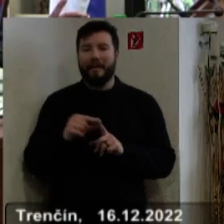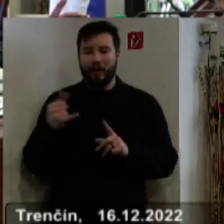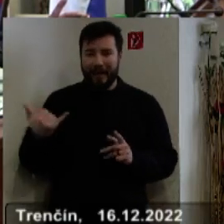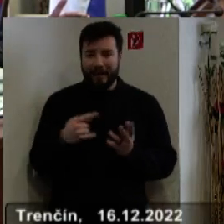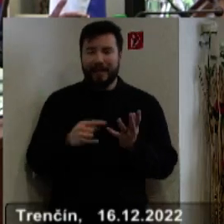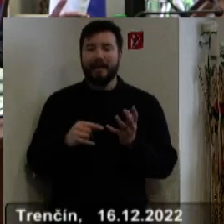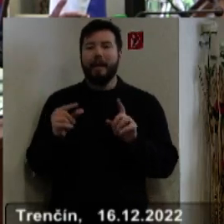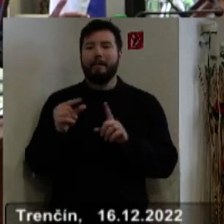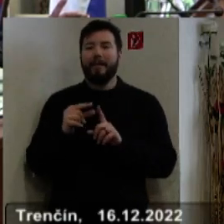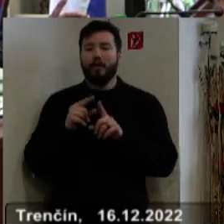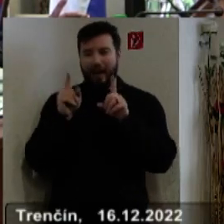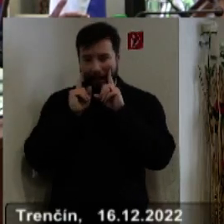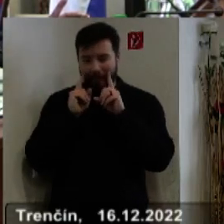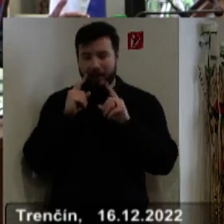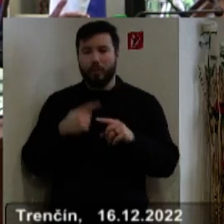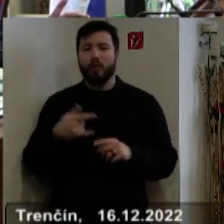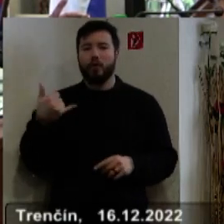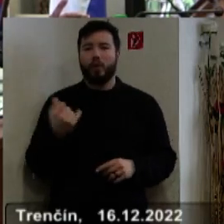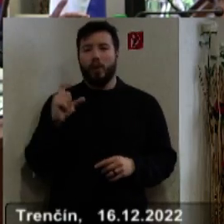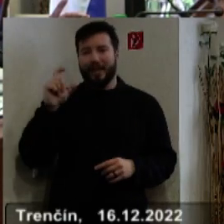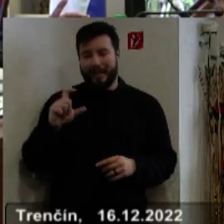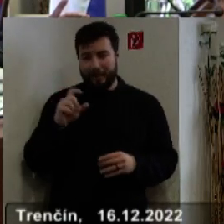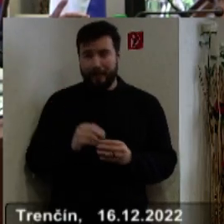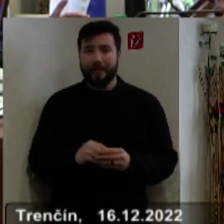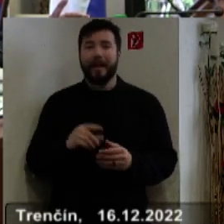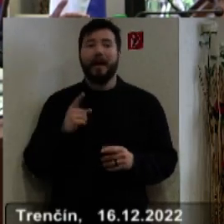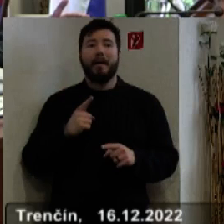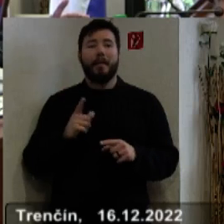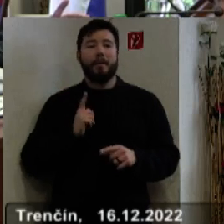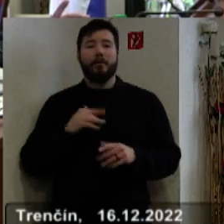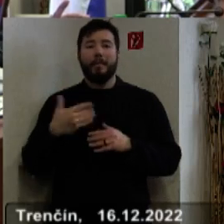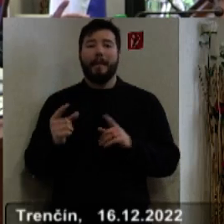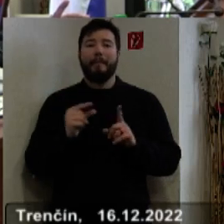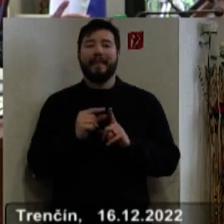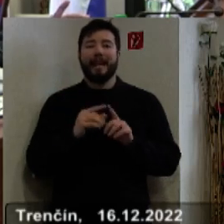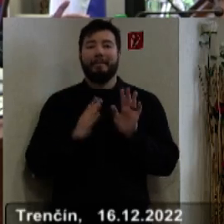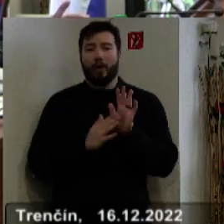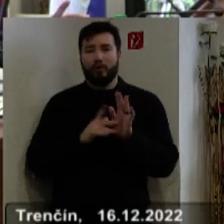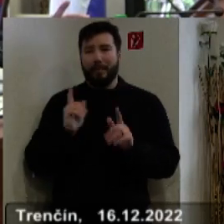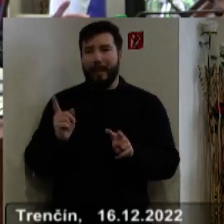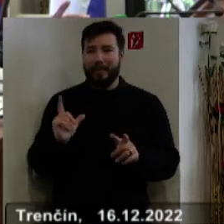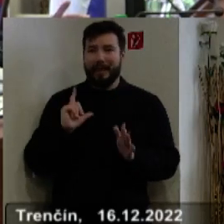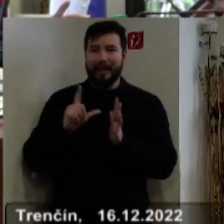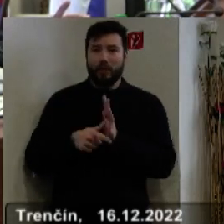Vilo Cibik. A neskôr by mal prísť Peter Marušinec, mám dobrú informáciu.